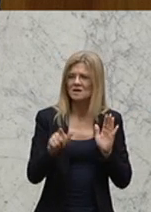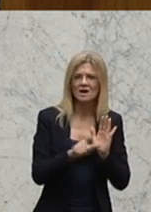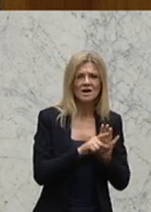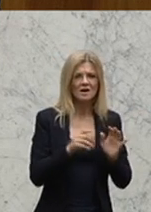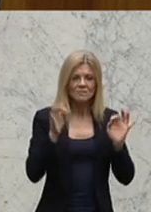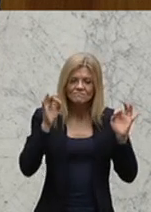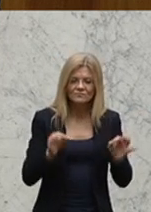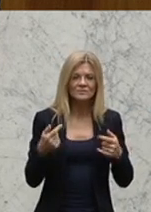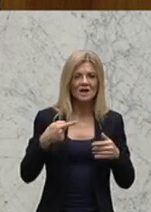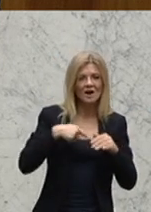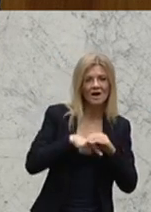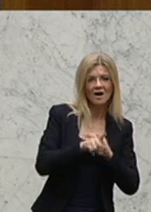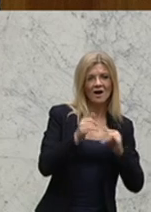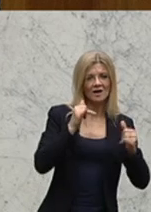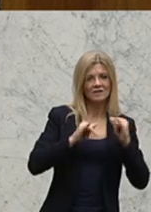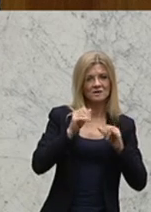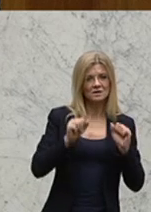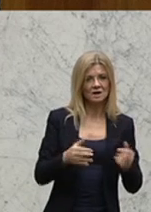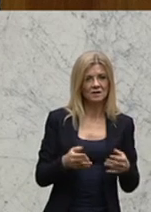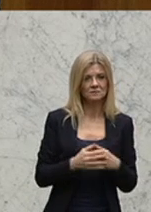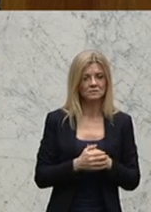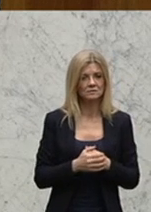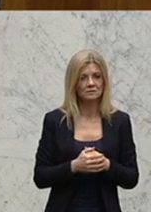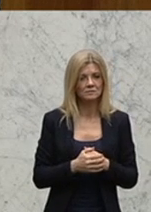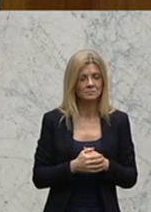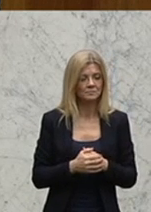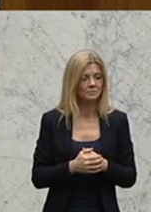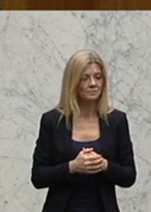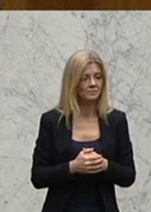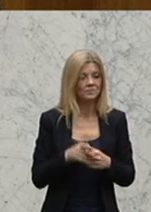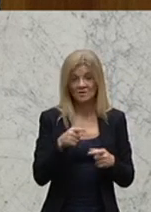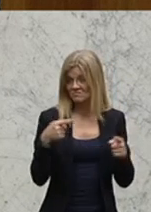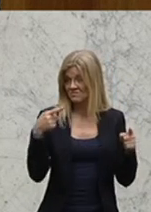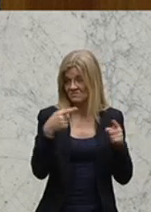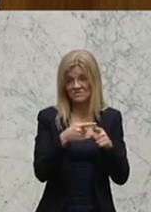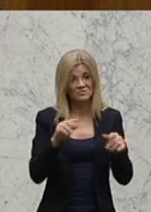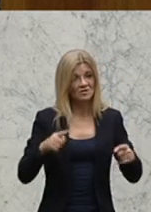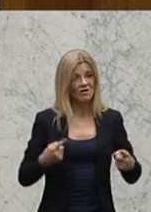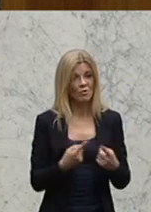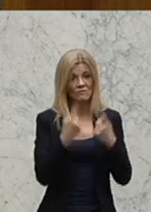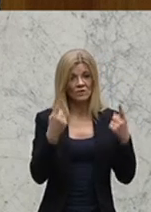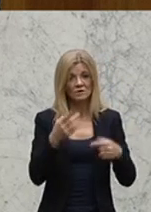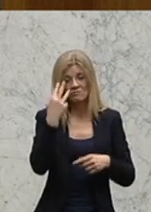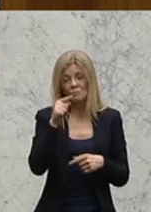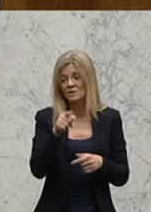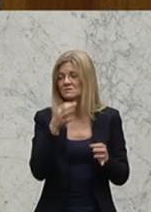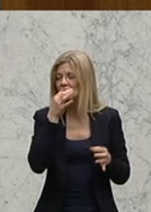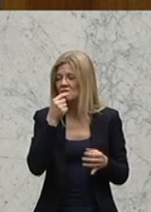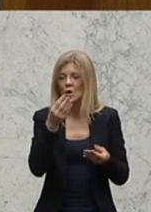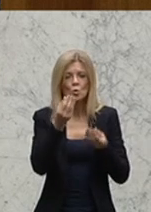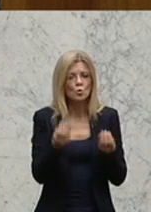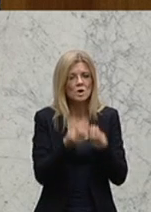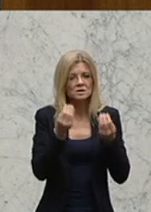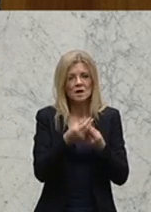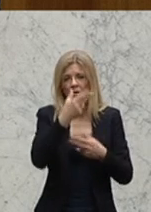wir weiterhin nicht Resettlement-Programme intensivieren? Das ist ein Zielkonflikt, weil das sind genau die Ursachen von Menschenhandel und